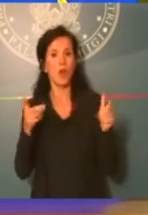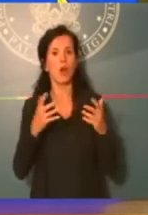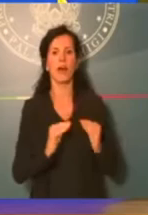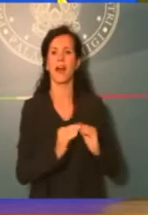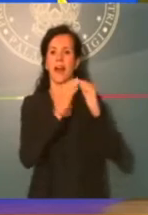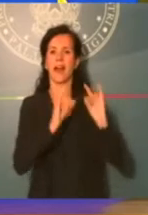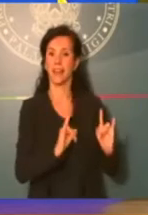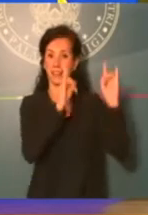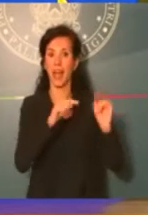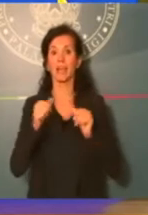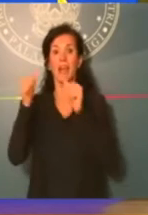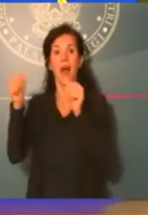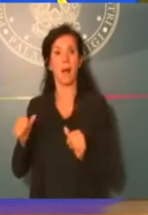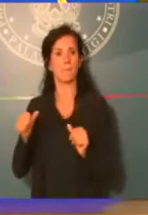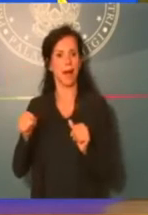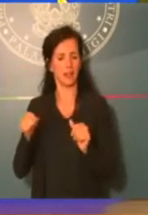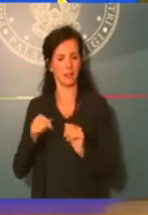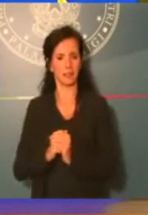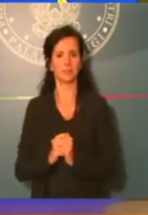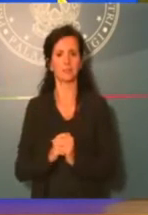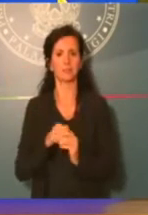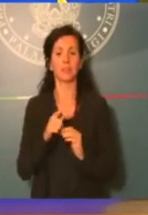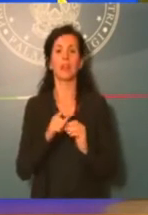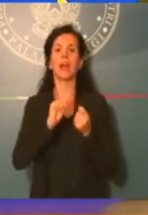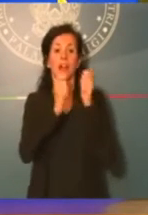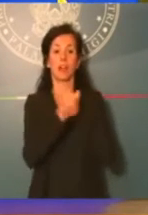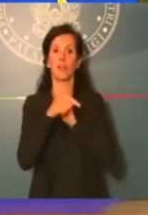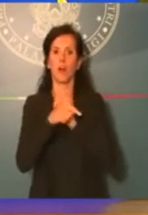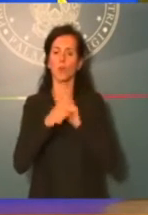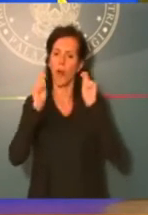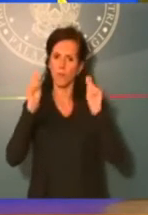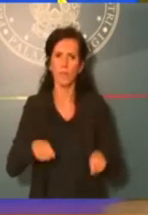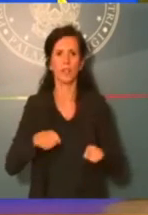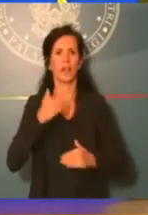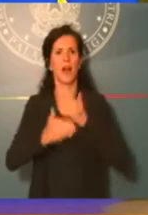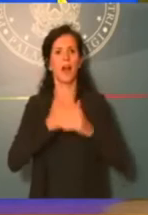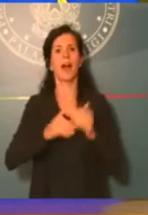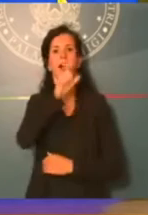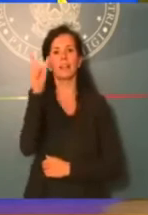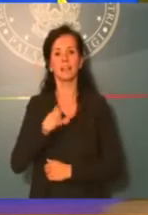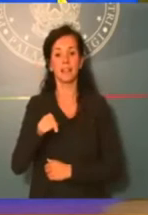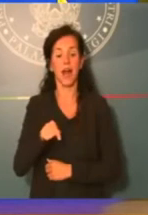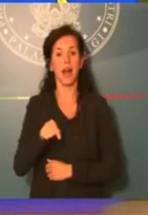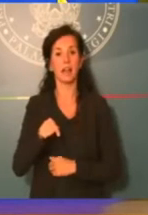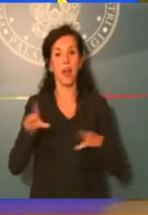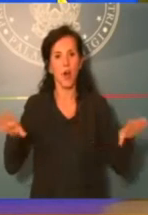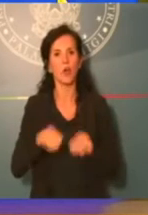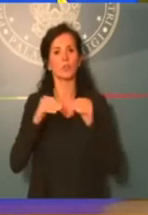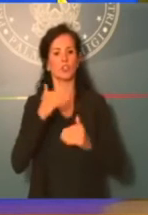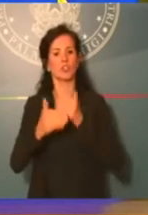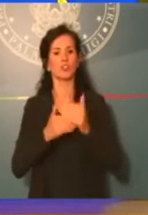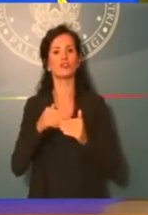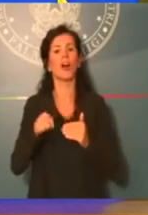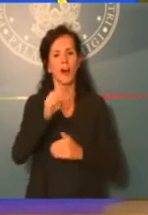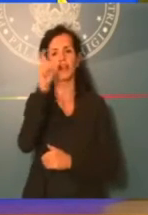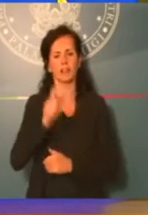gli appalti. Questa riforma è il trampolino di lancio di cui l'Italia in questo momento ha